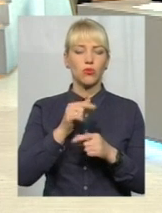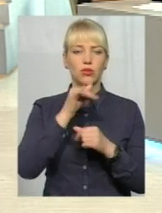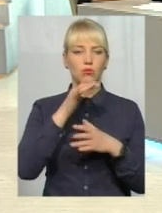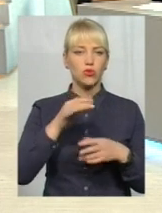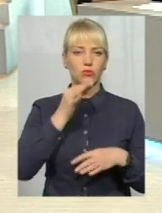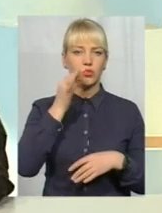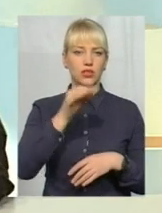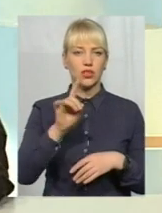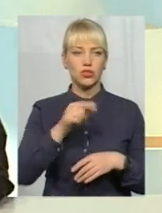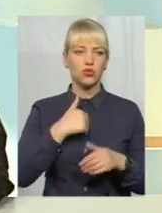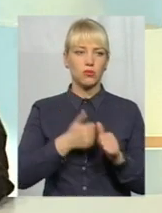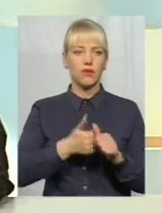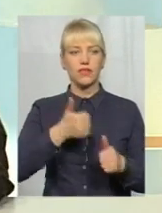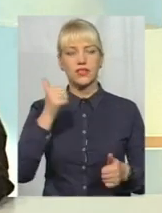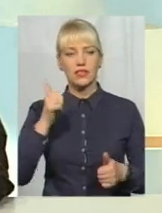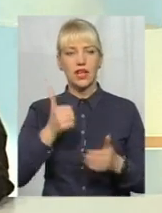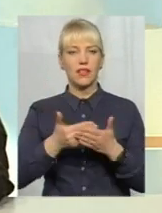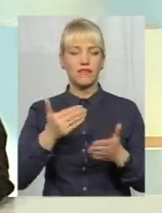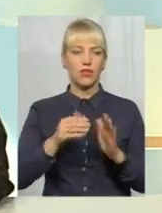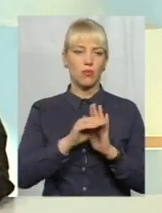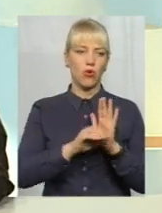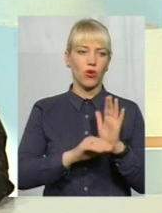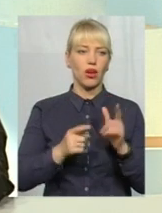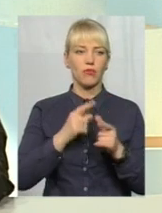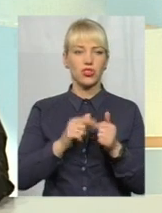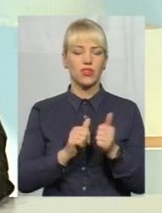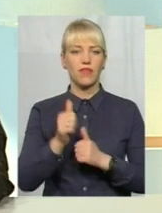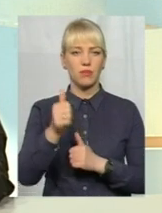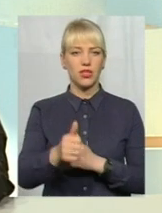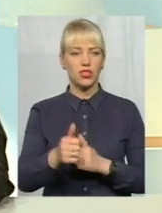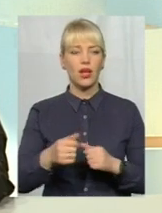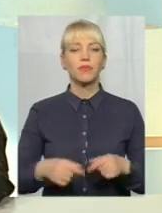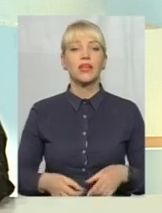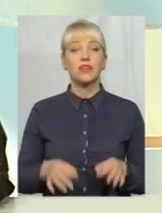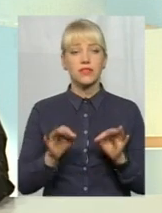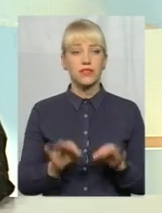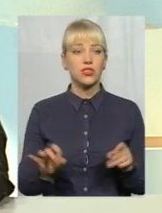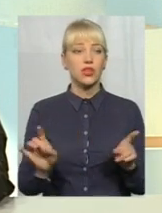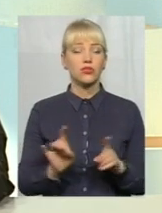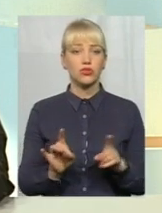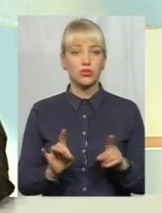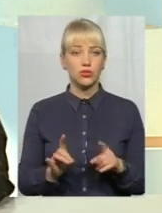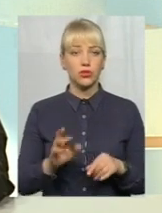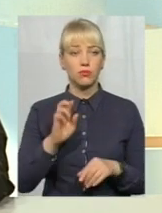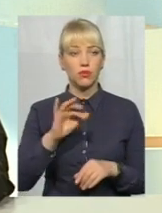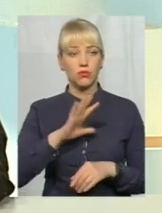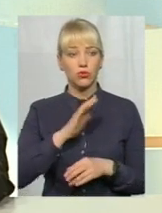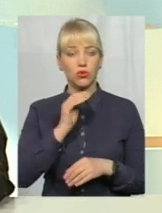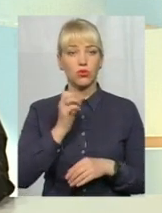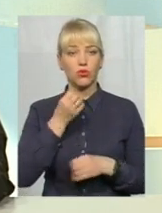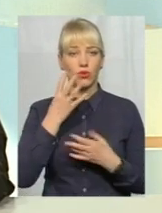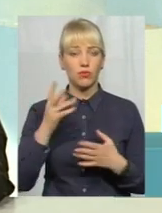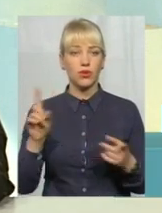сказати, чи ми там дуже відстали від програми, чи ми її випереджаємо. Звичайно, що було би добре, якби